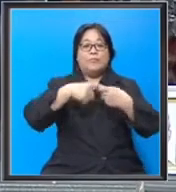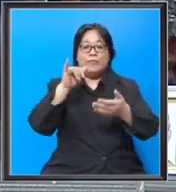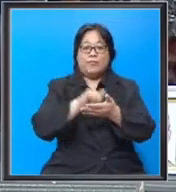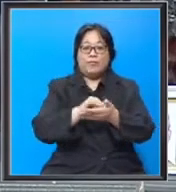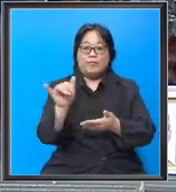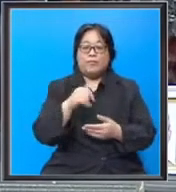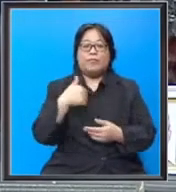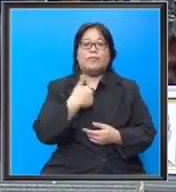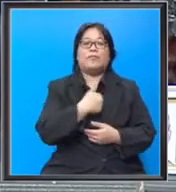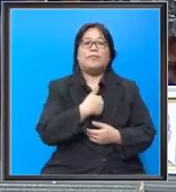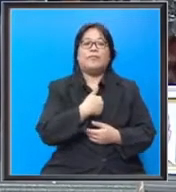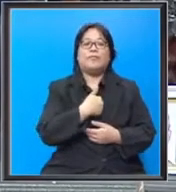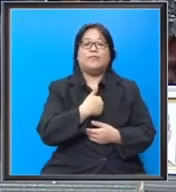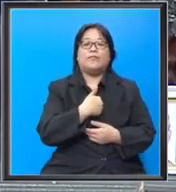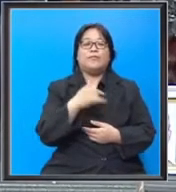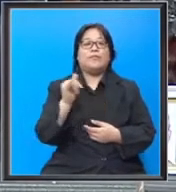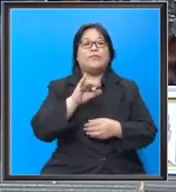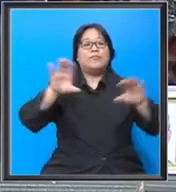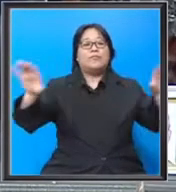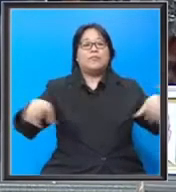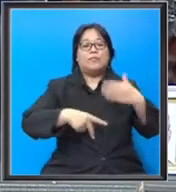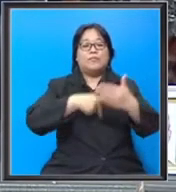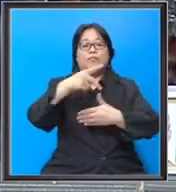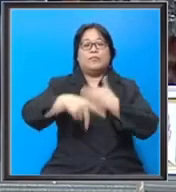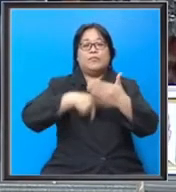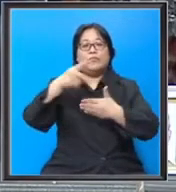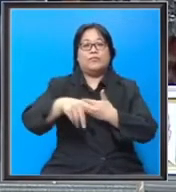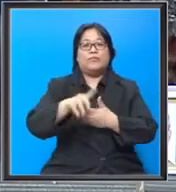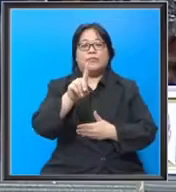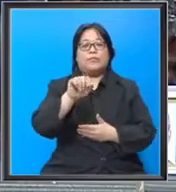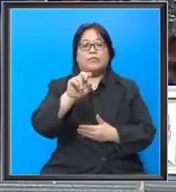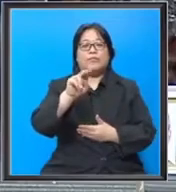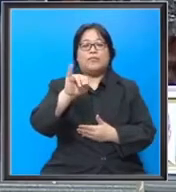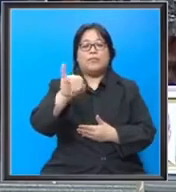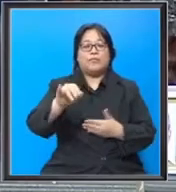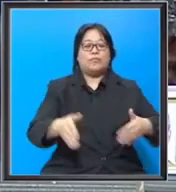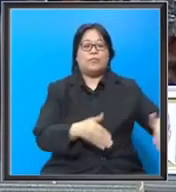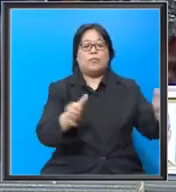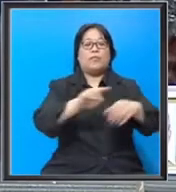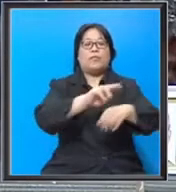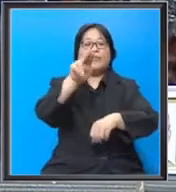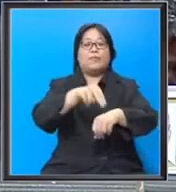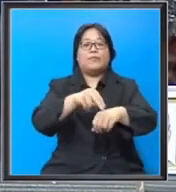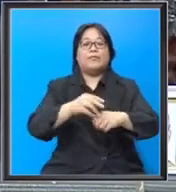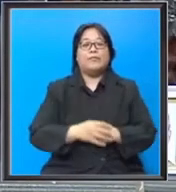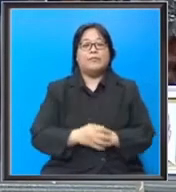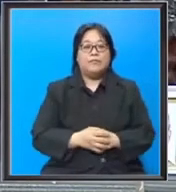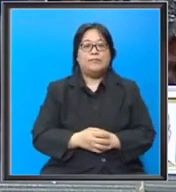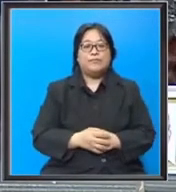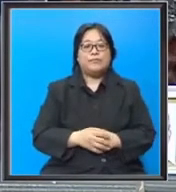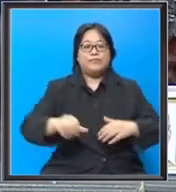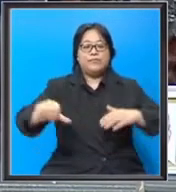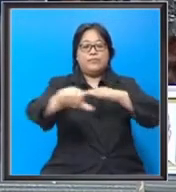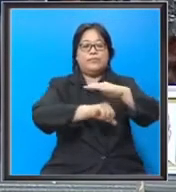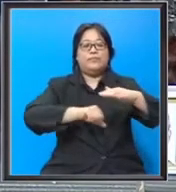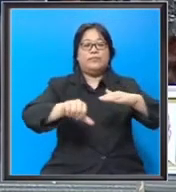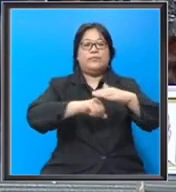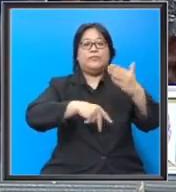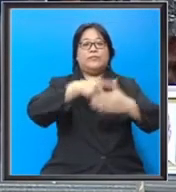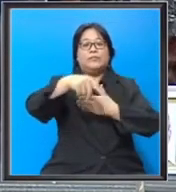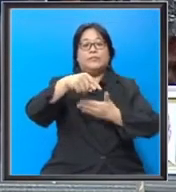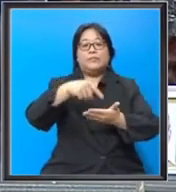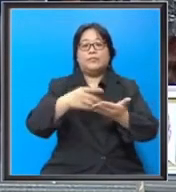itu, kita juga melaksanakan program Denai Sungai Kebangsaan di mana asas kepada